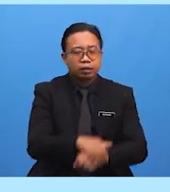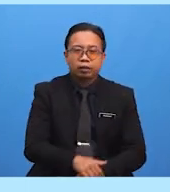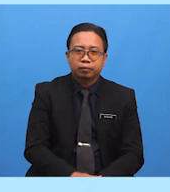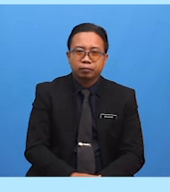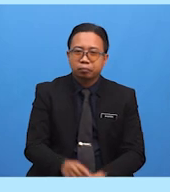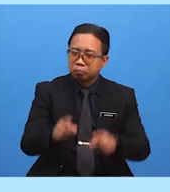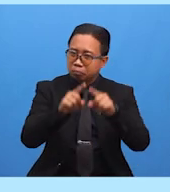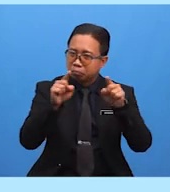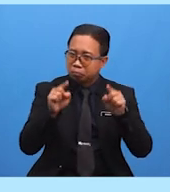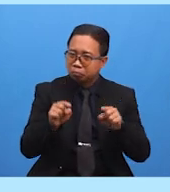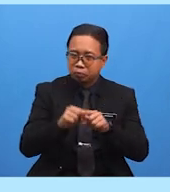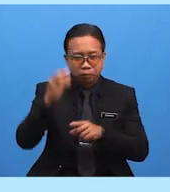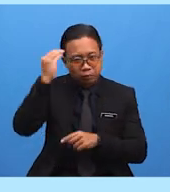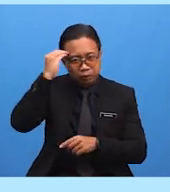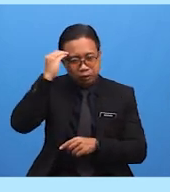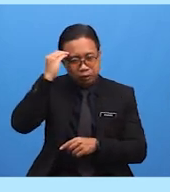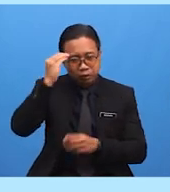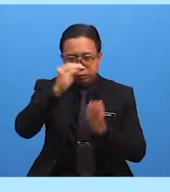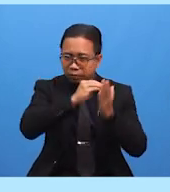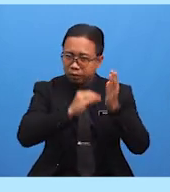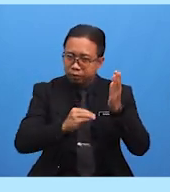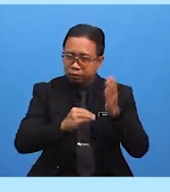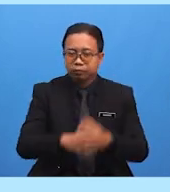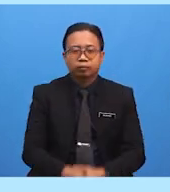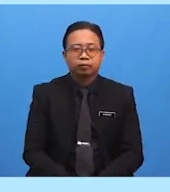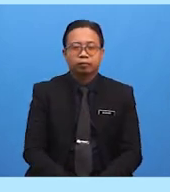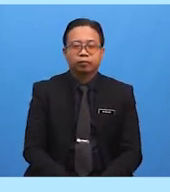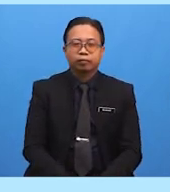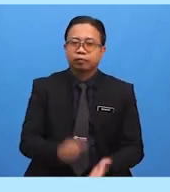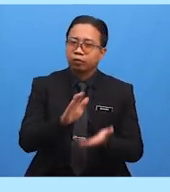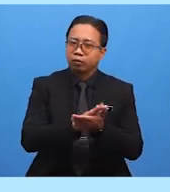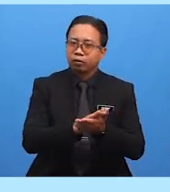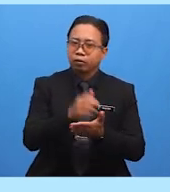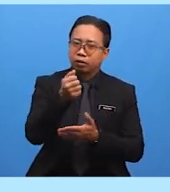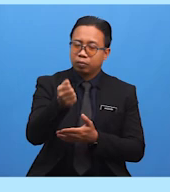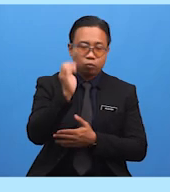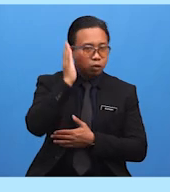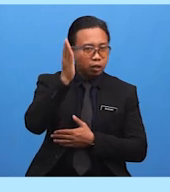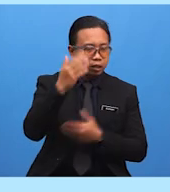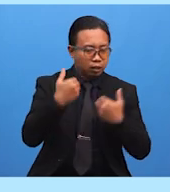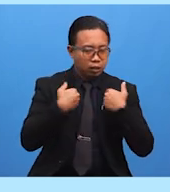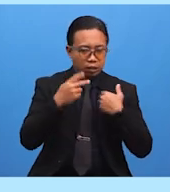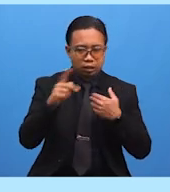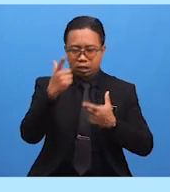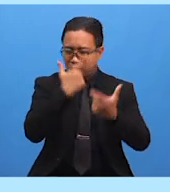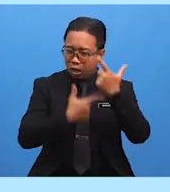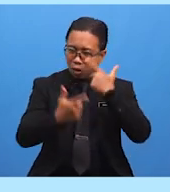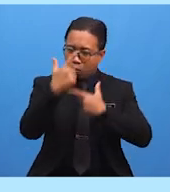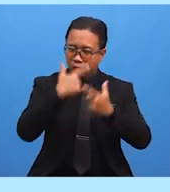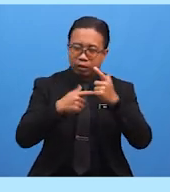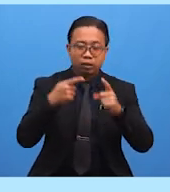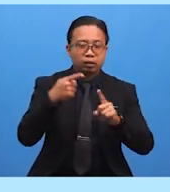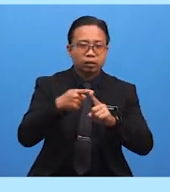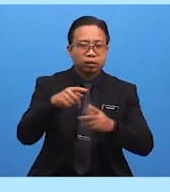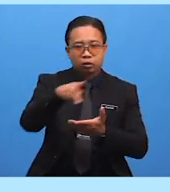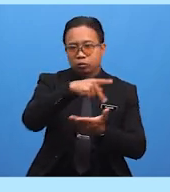Petaminda Adab Sebelum Rehlah Sekolah Kamu Akan Mengadakan Lawatan Ke